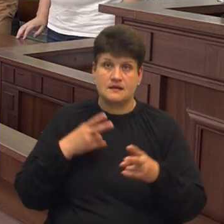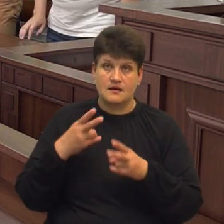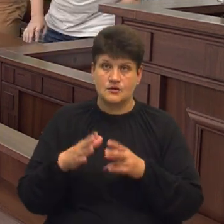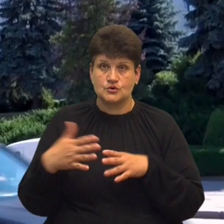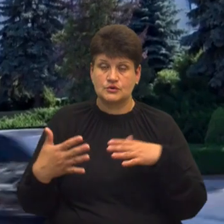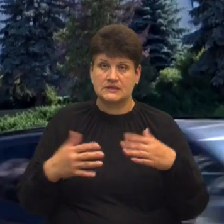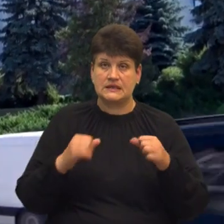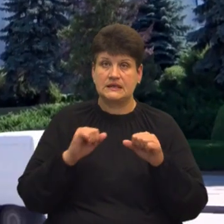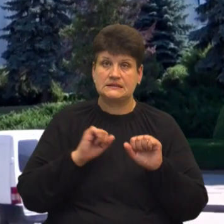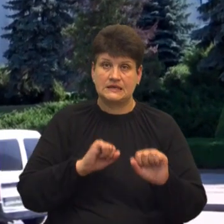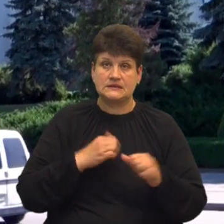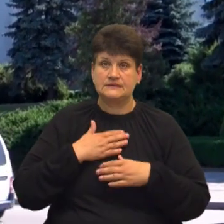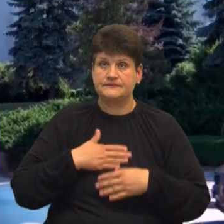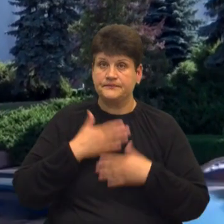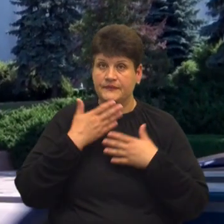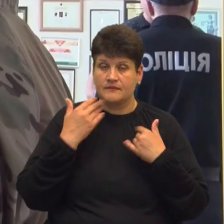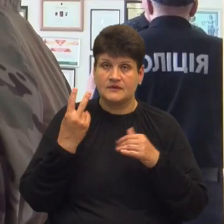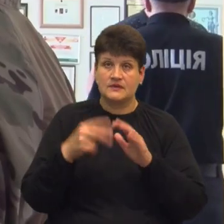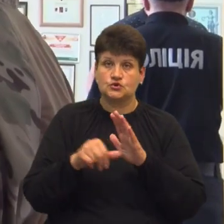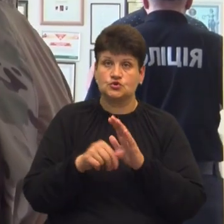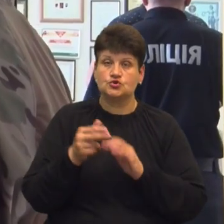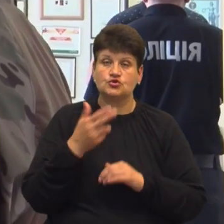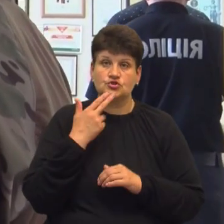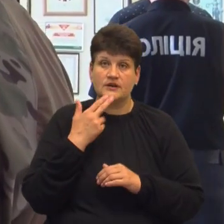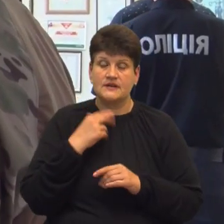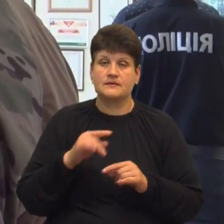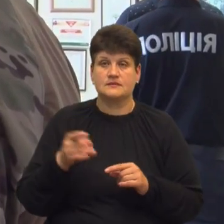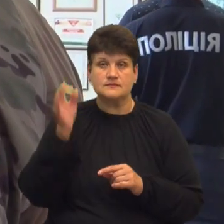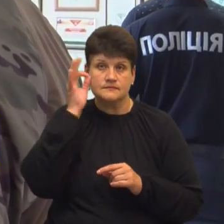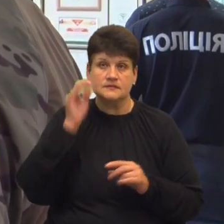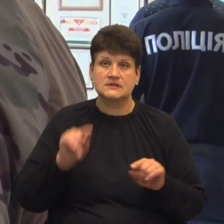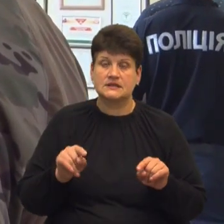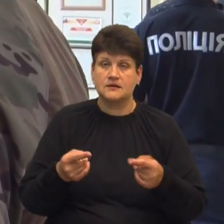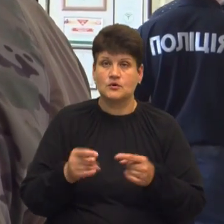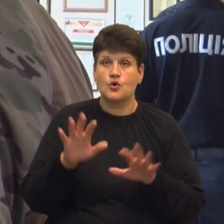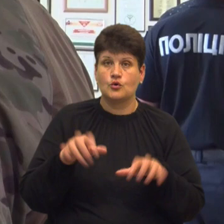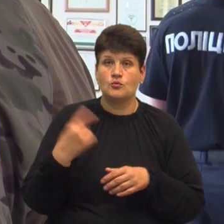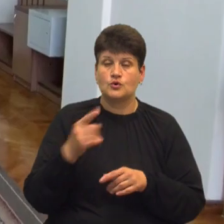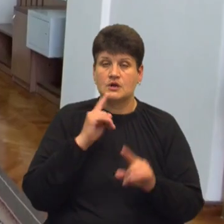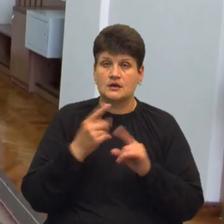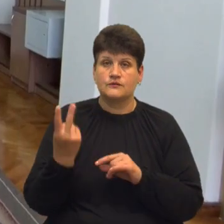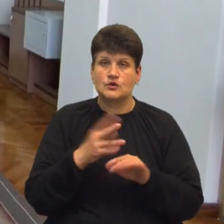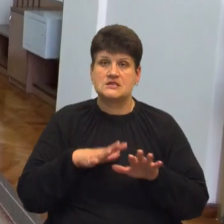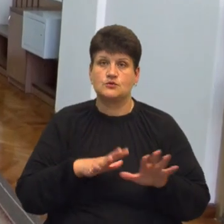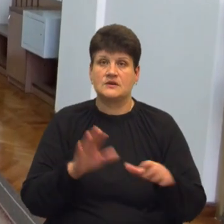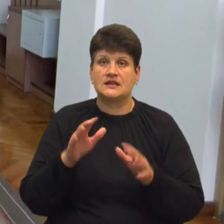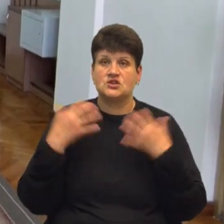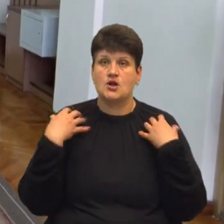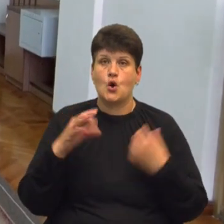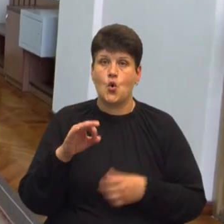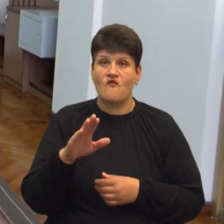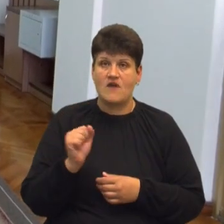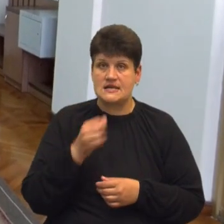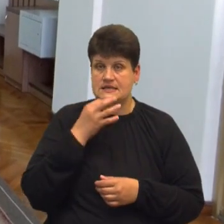не задовольнили. Нагадаю, 26 червня НАБУ та САП затримали та повідомили про підозру голові облради і двом заступникам начальника ОВА. Про це повідомив